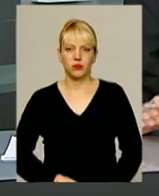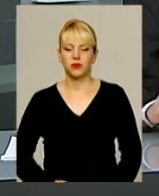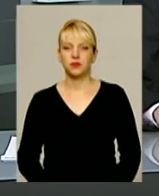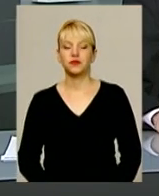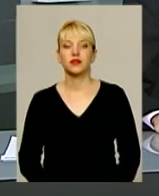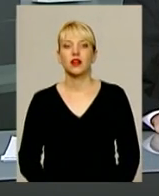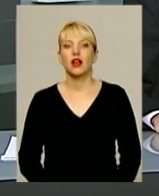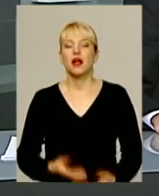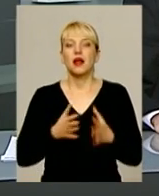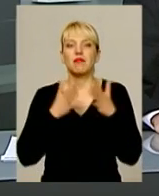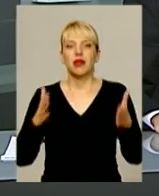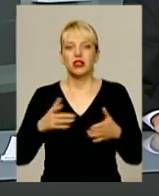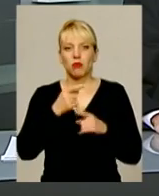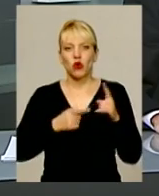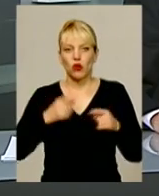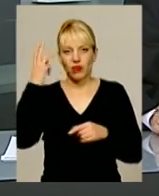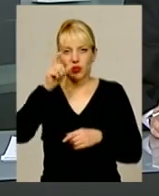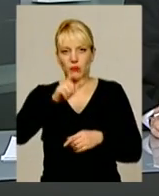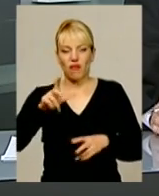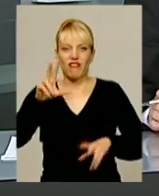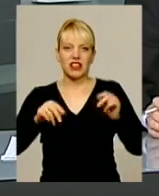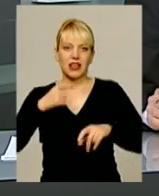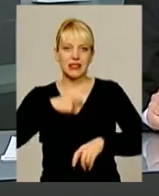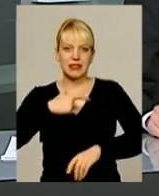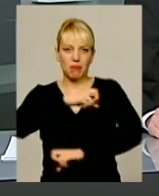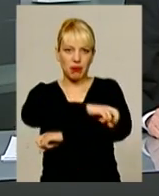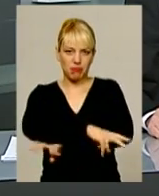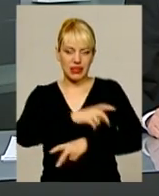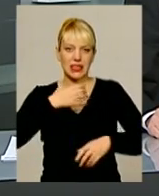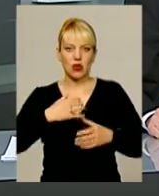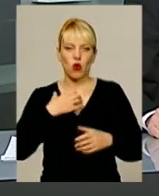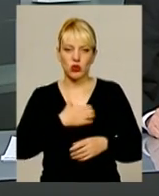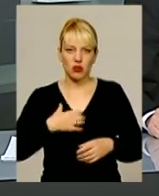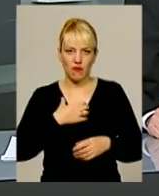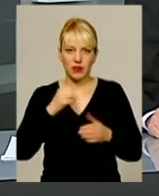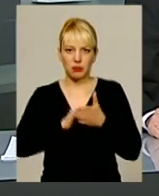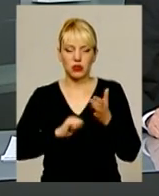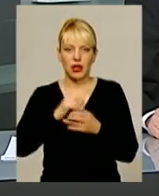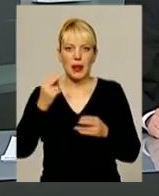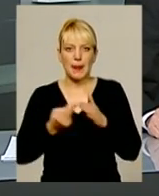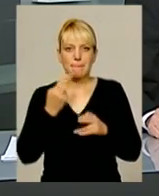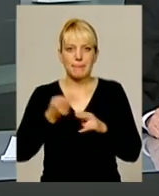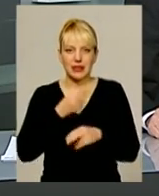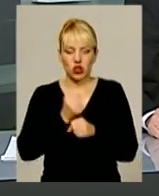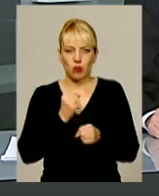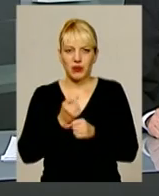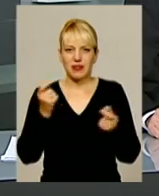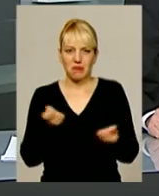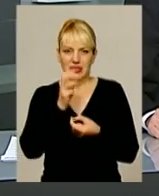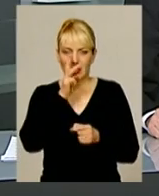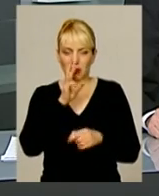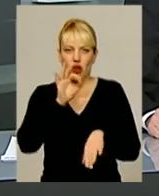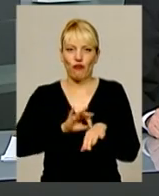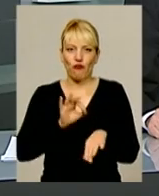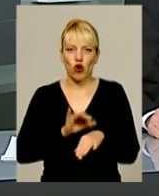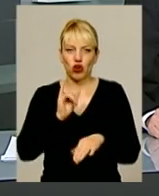Більше половини подолян вважають себе бідними. Серед основних причин безробіття і мізерна заробітна плата, а ще хвороби